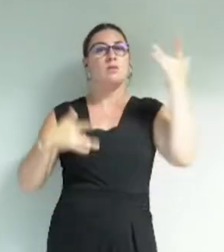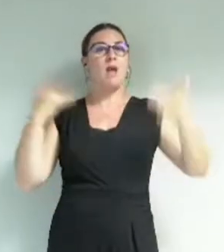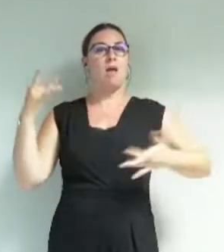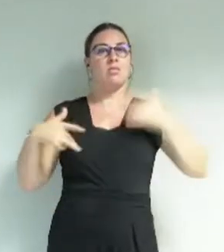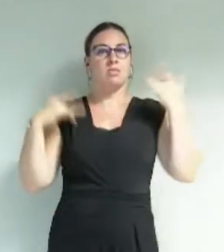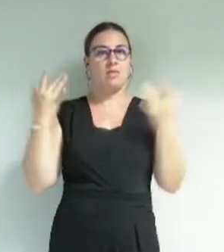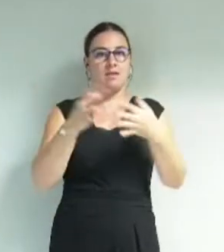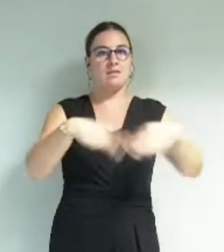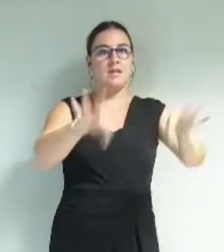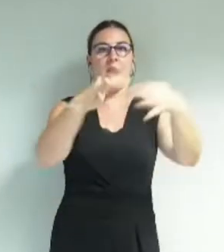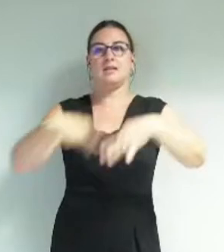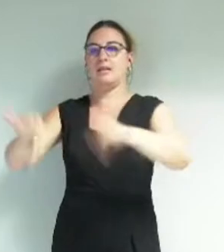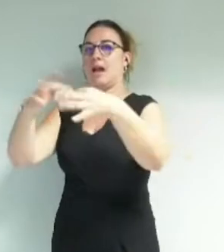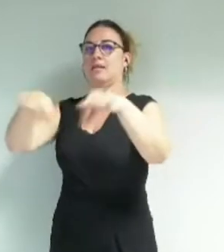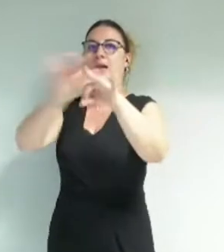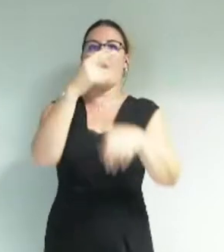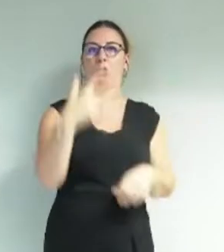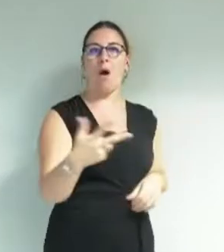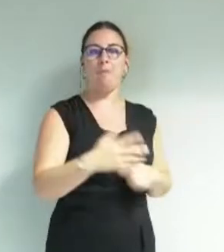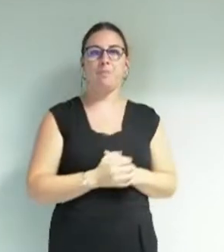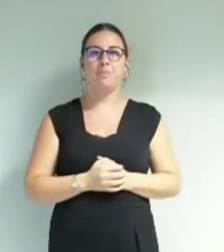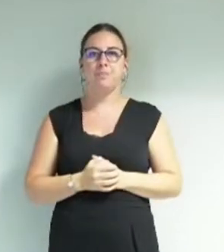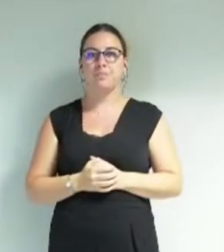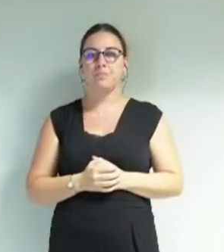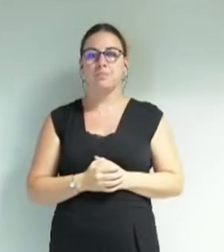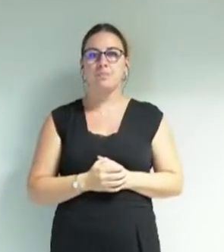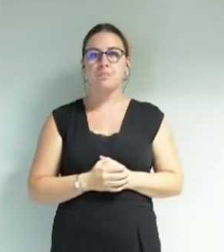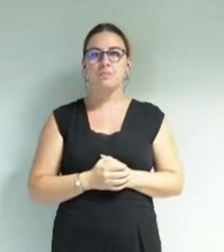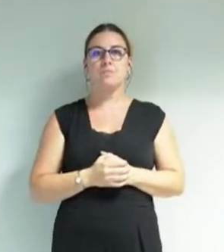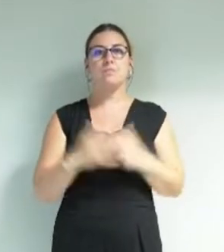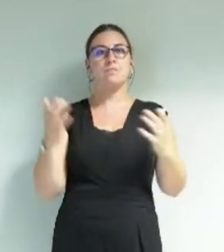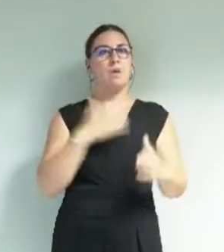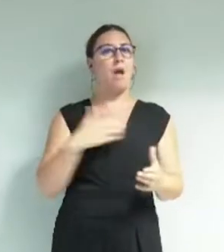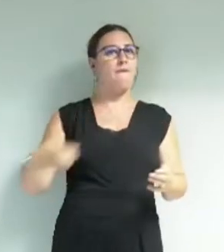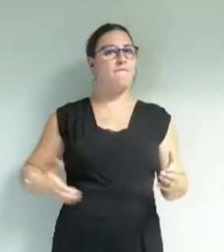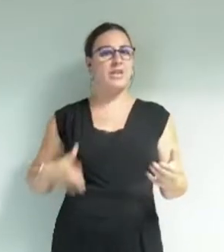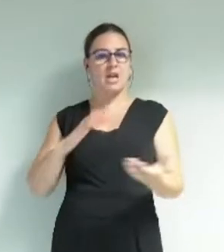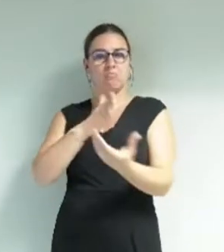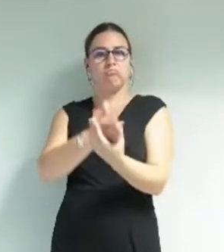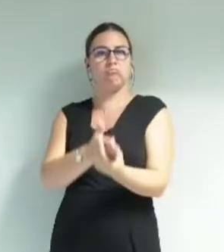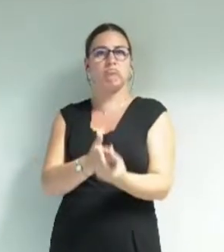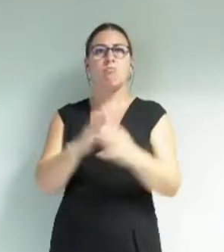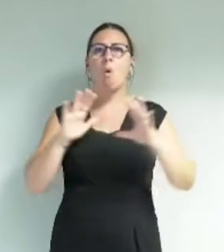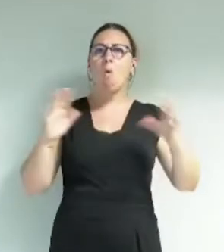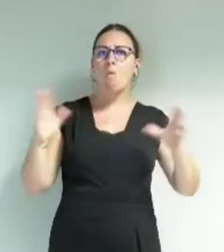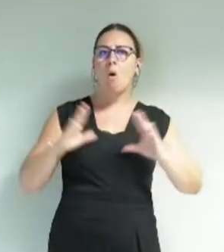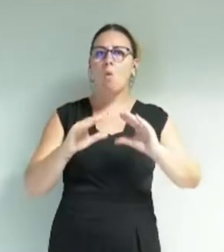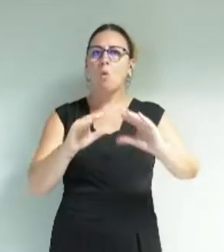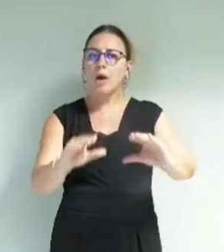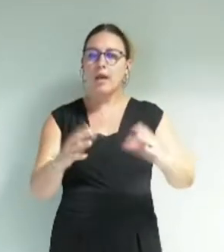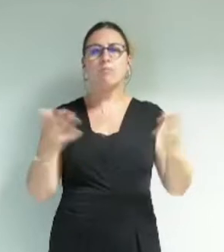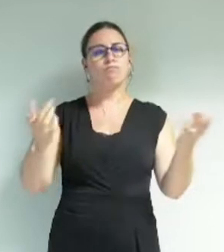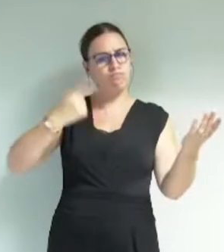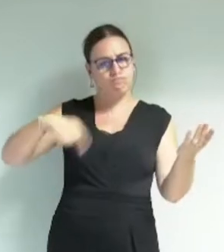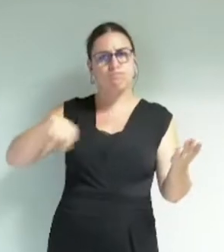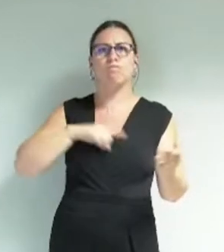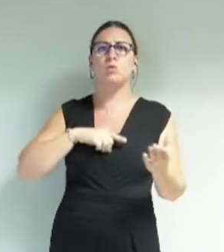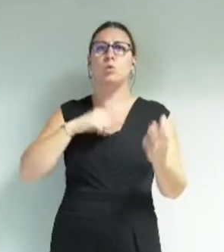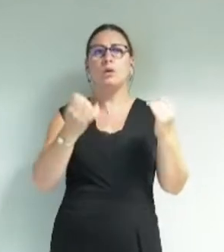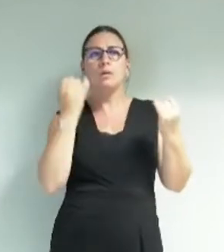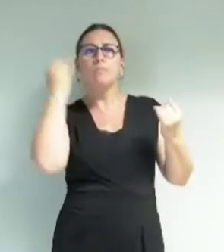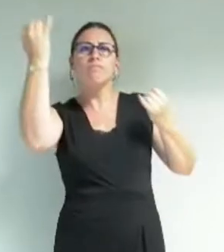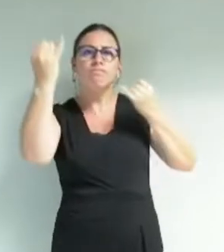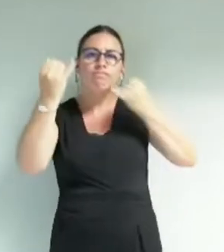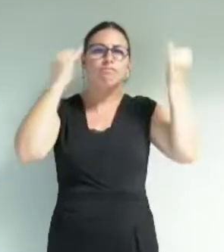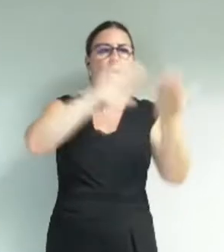avec ses trois salles à travers la ville. L'intervention de la ville se traduit également par le soutien que nous apportons aux initiatives